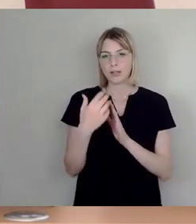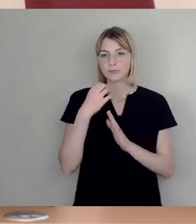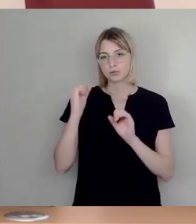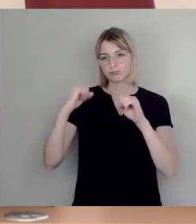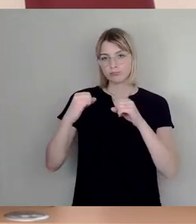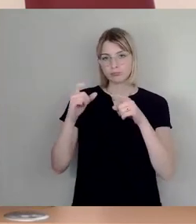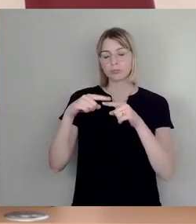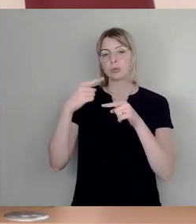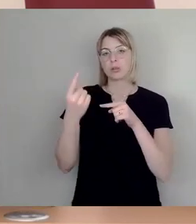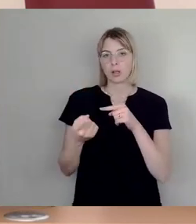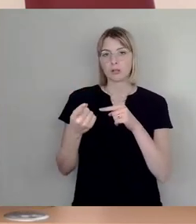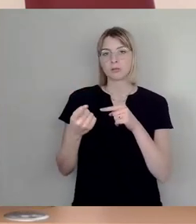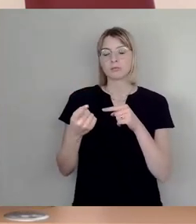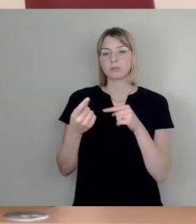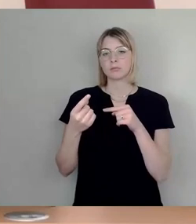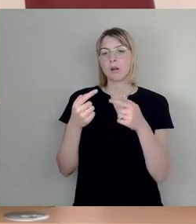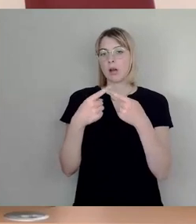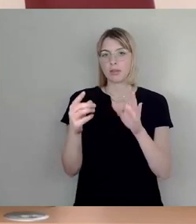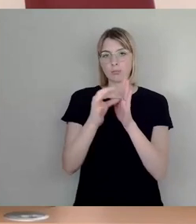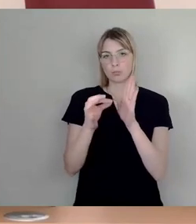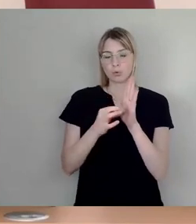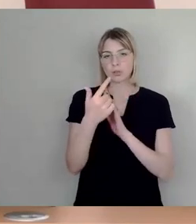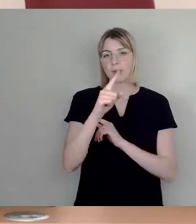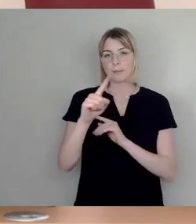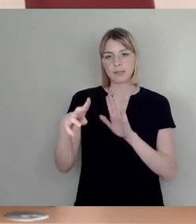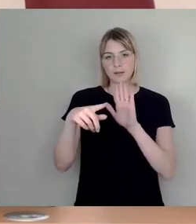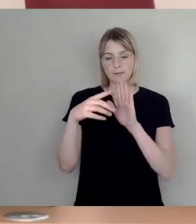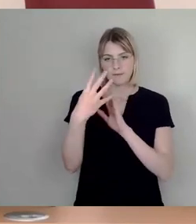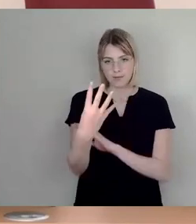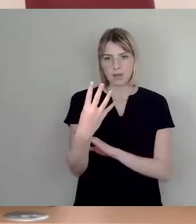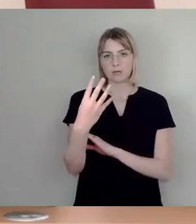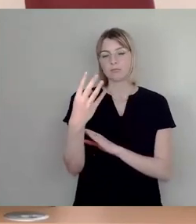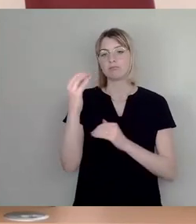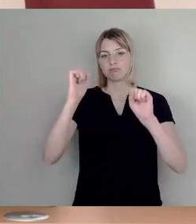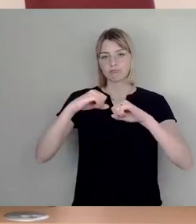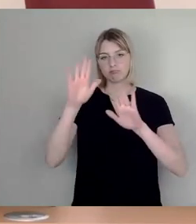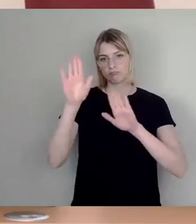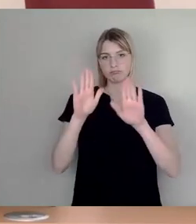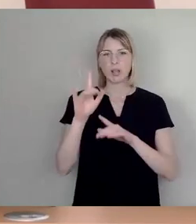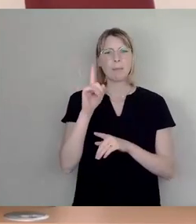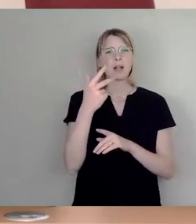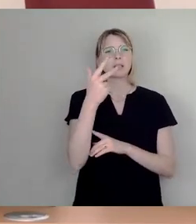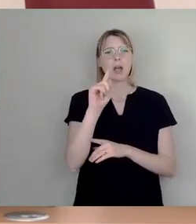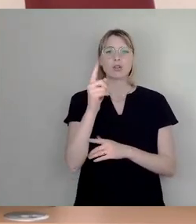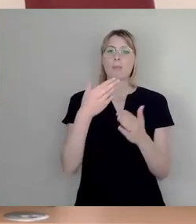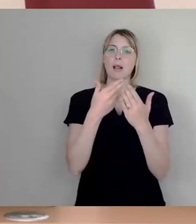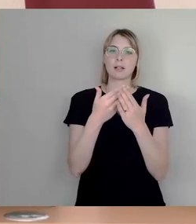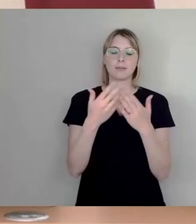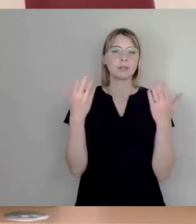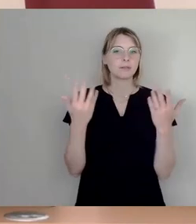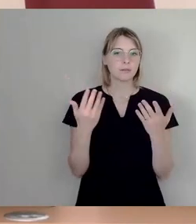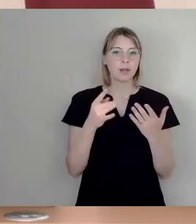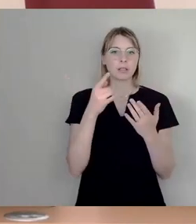den Rest der Punkte 2 bis 4 abstimmen. Und bei 3 weise ich nochmal darauf hin, das würde ich jetzt redaktionell einfach